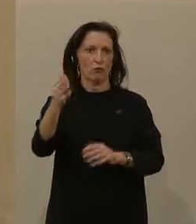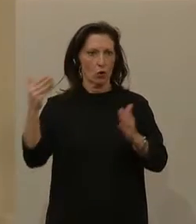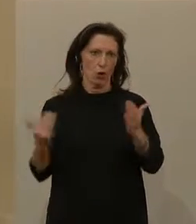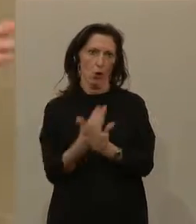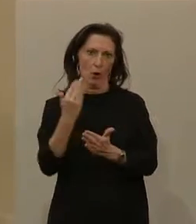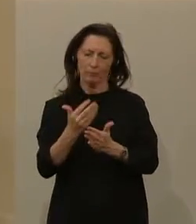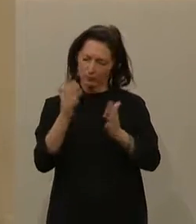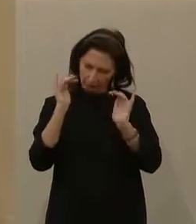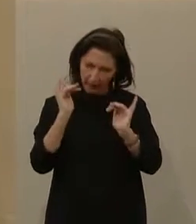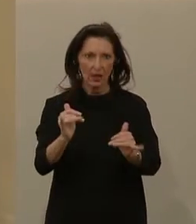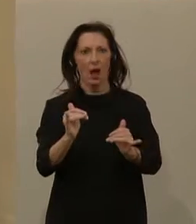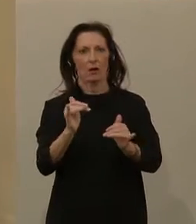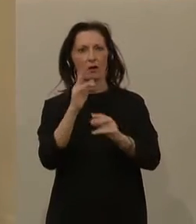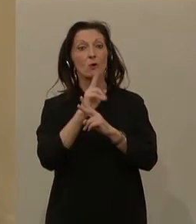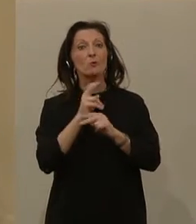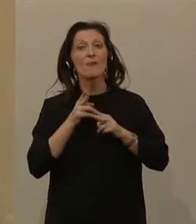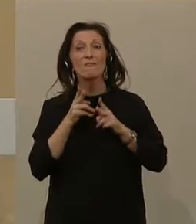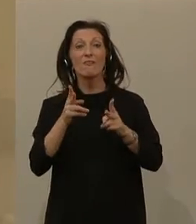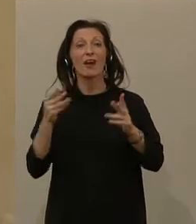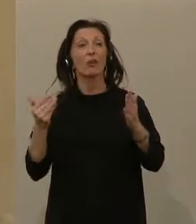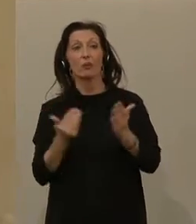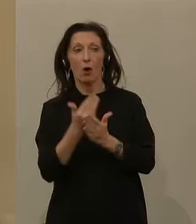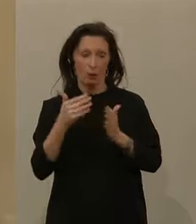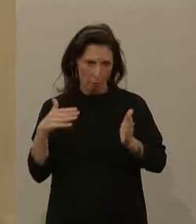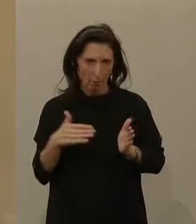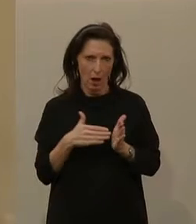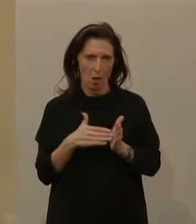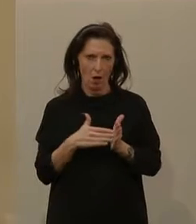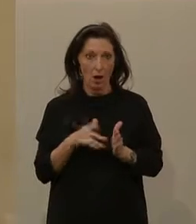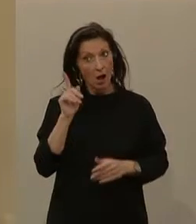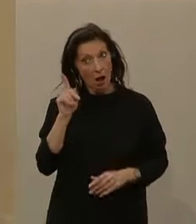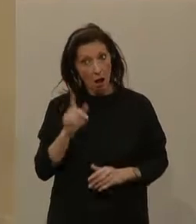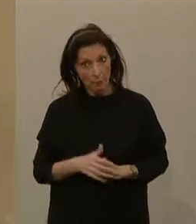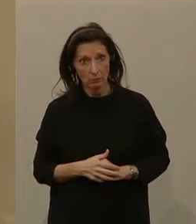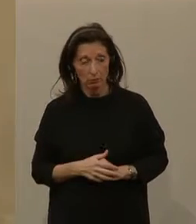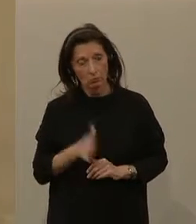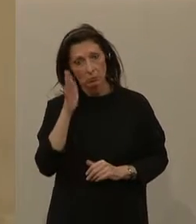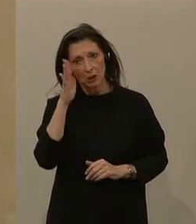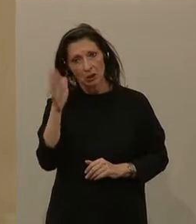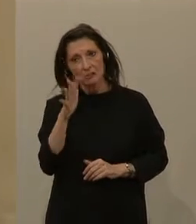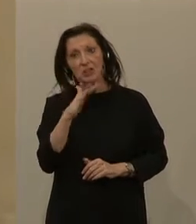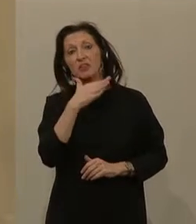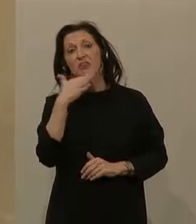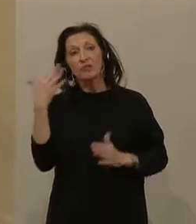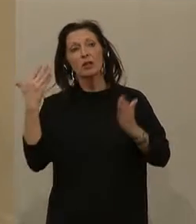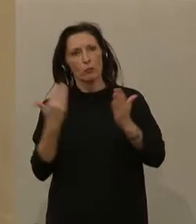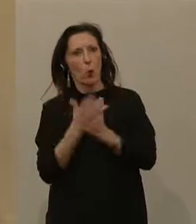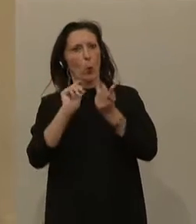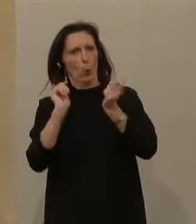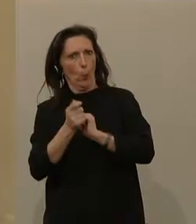Ja, Österreich braucht diesen neuen Weg. Aber wir werden zwar vieles anders machen,